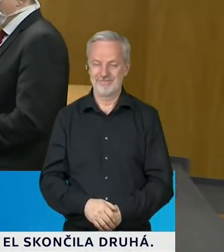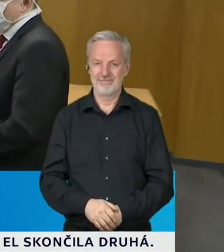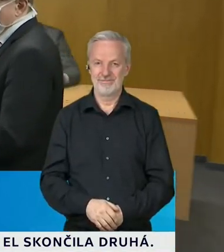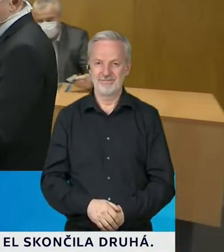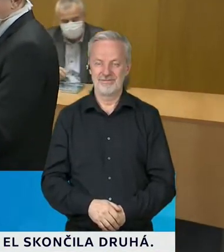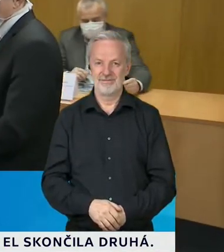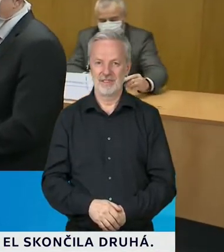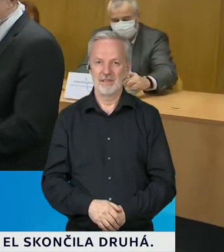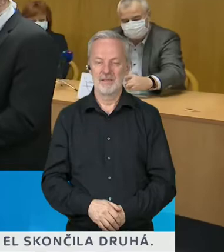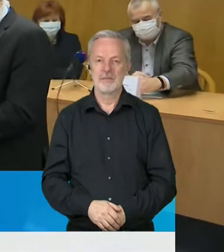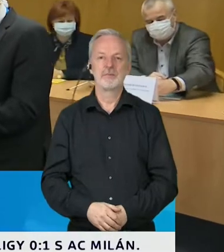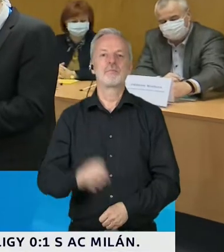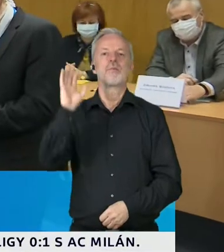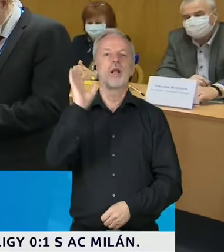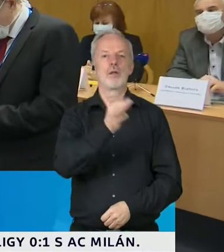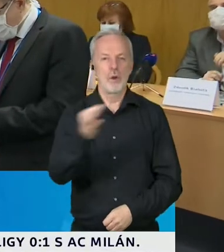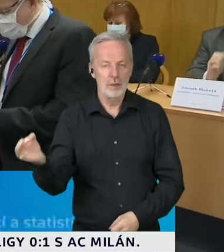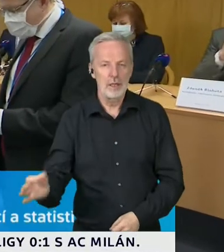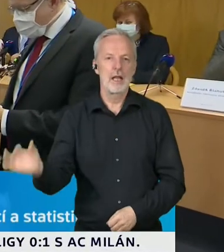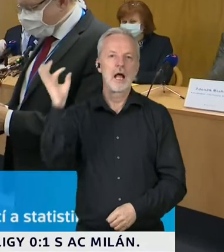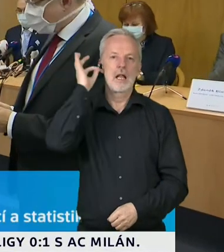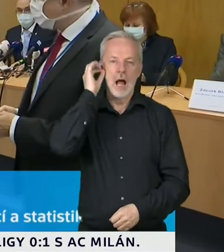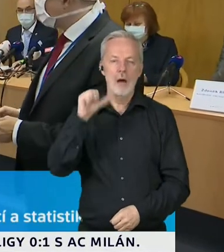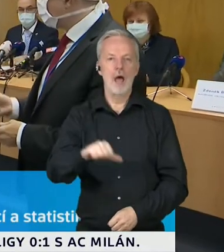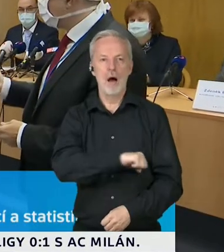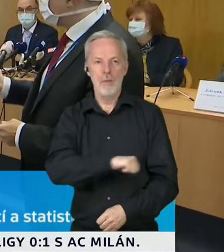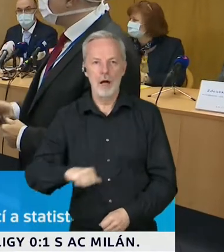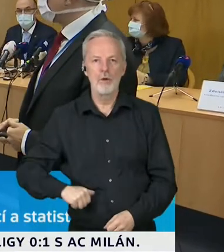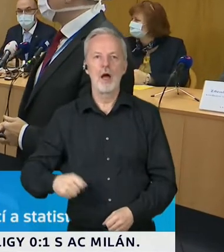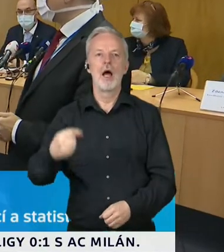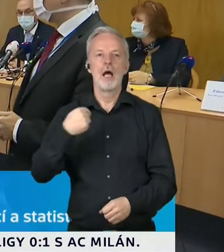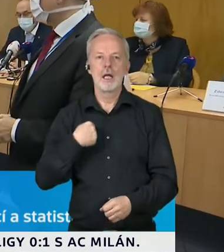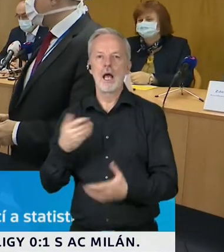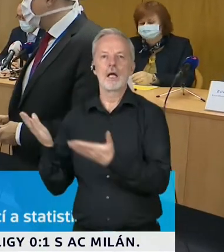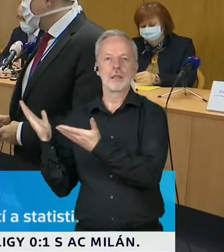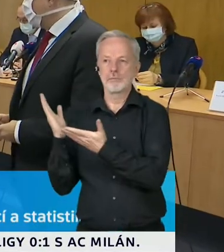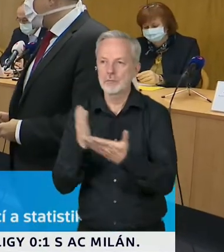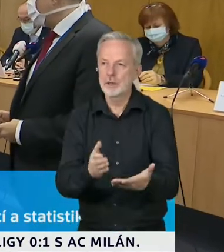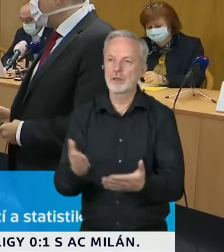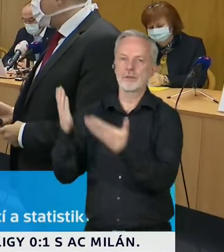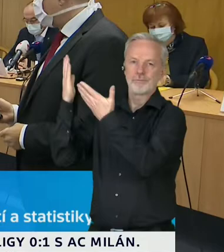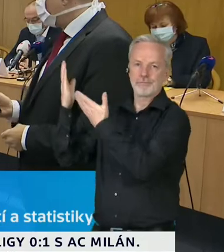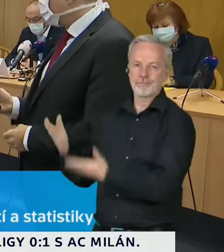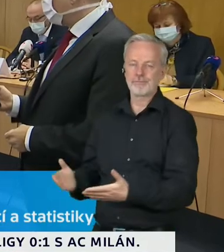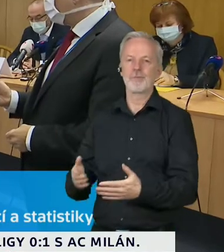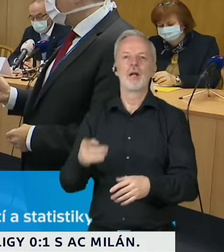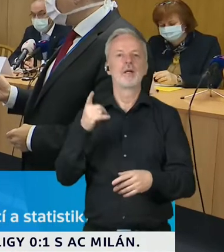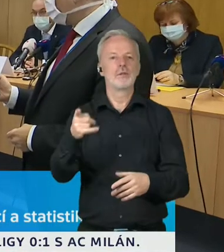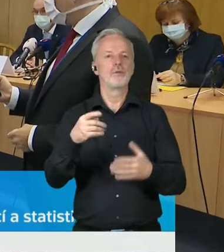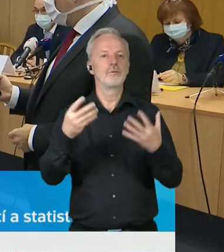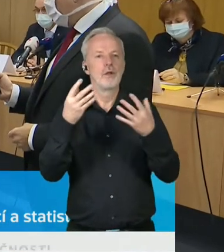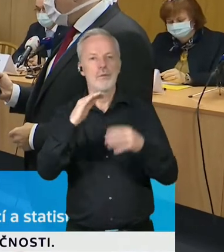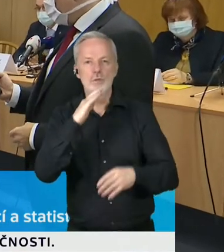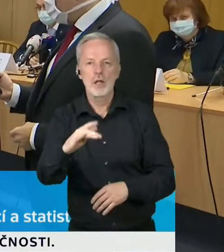Dobrý den, dámy a pánové. Já jsem sebou přinesl zase takový standardní průřez stávající epidemiologické situace,